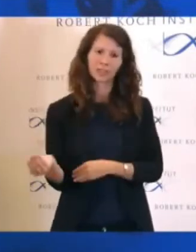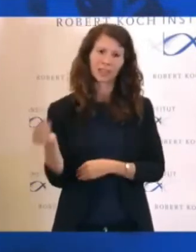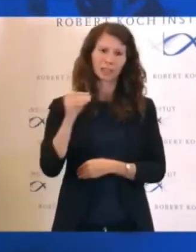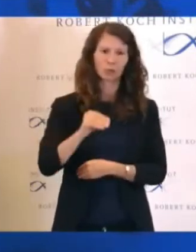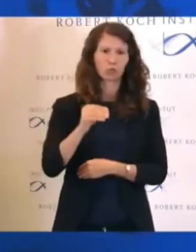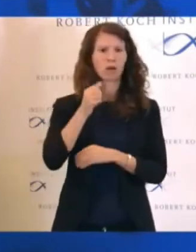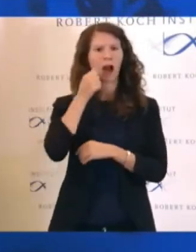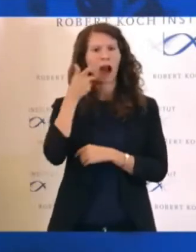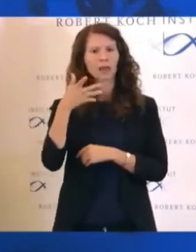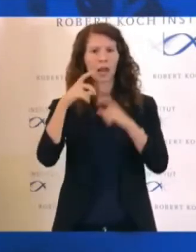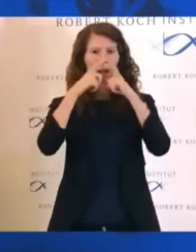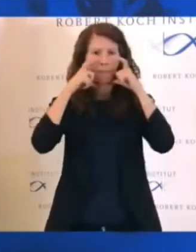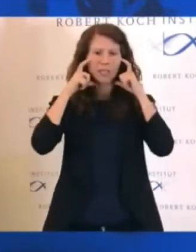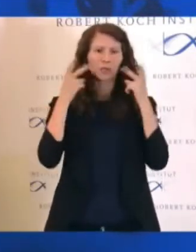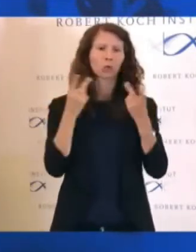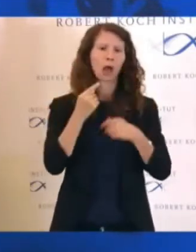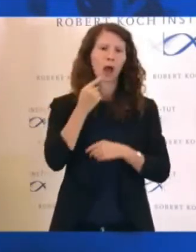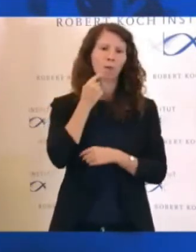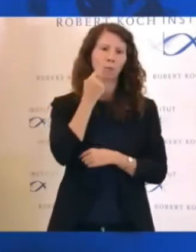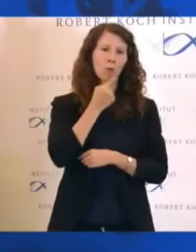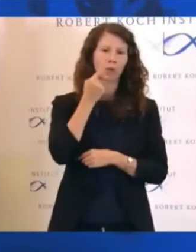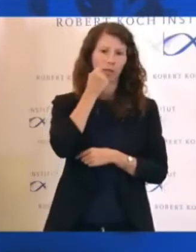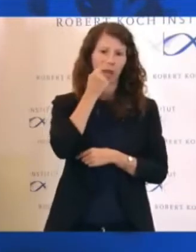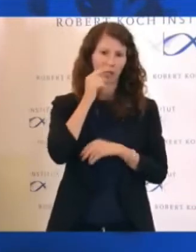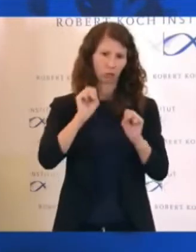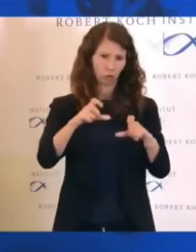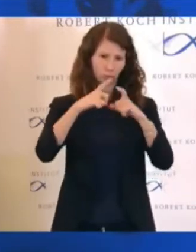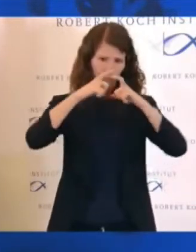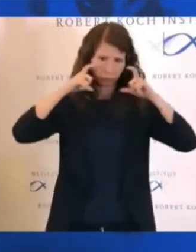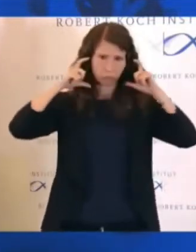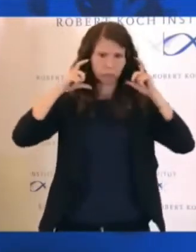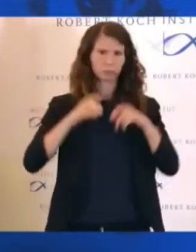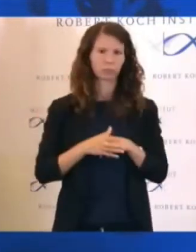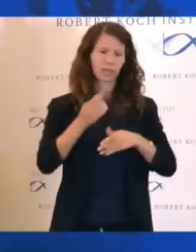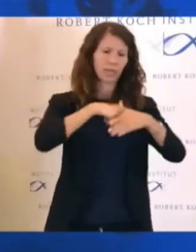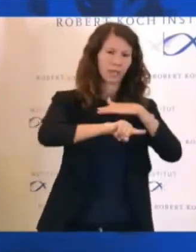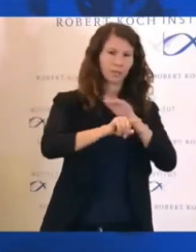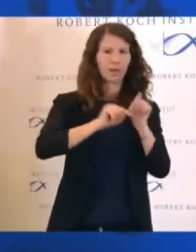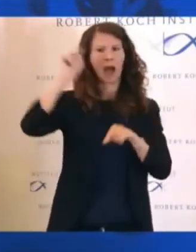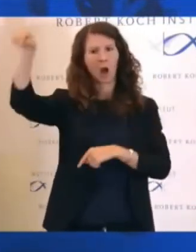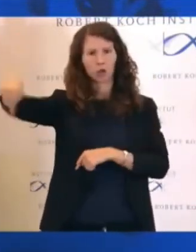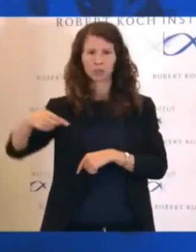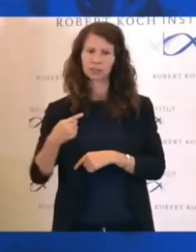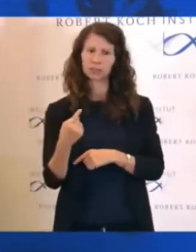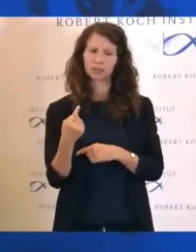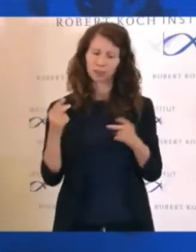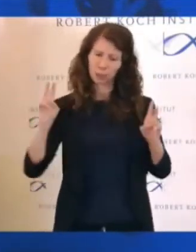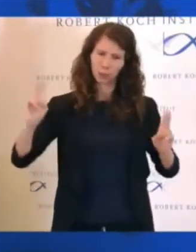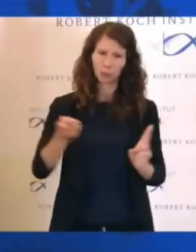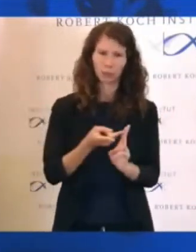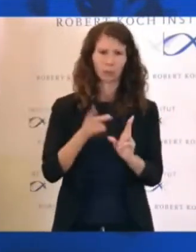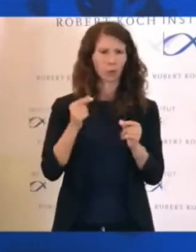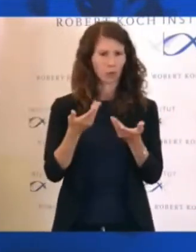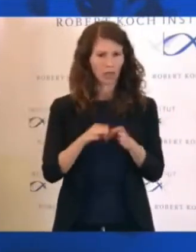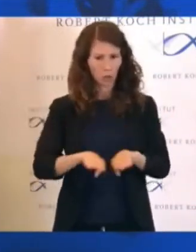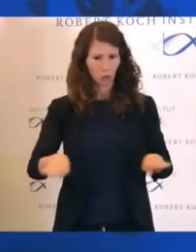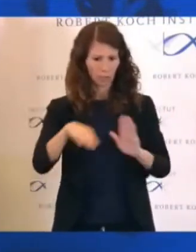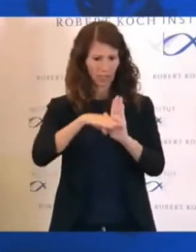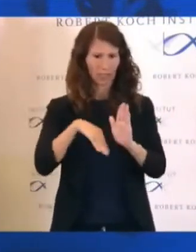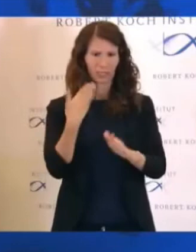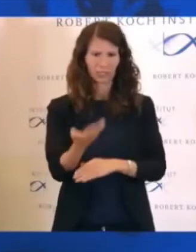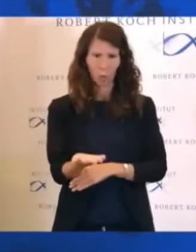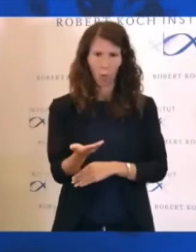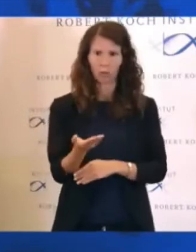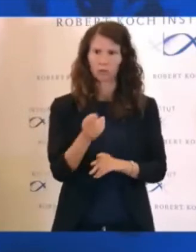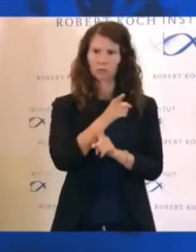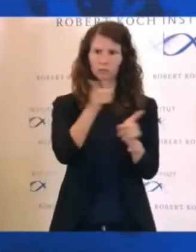zusätzlich Alltagsmasken oder Mund-Nasen-Schutz tragen. Und das gilt für drinnen und draußen. Also das ist die Grundregel, die dürfte und sollte niemand mehr